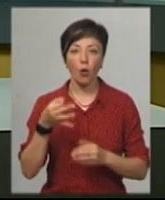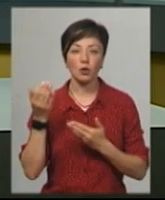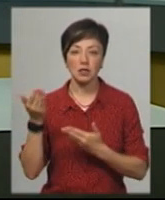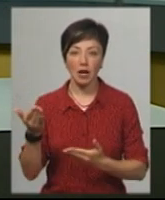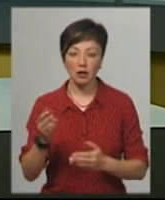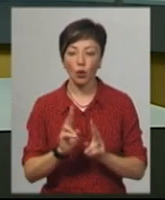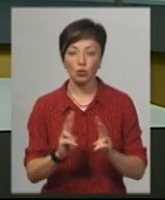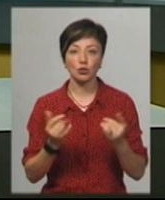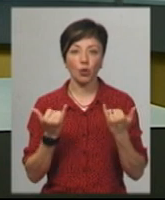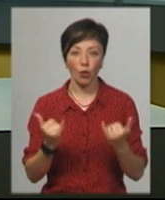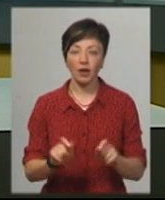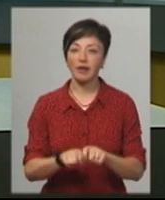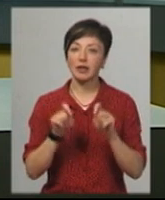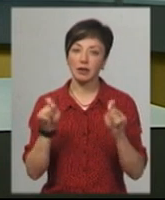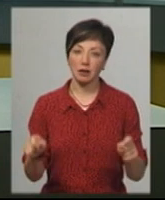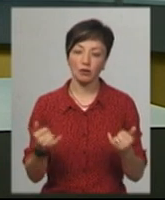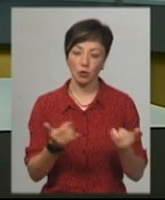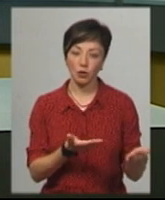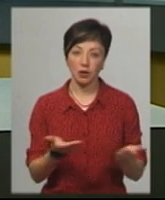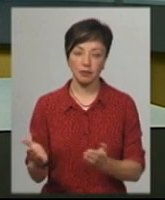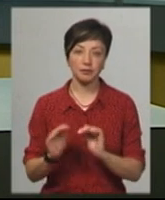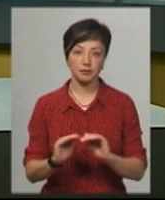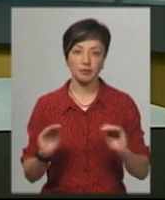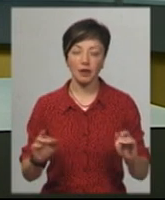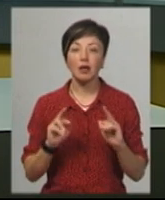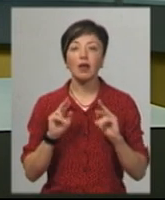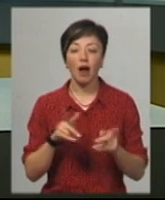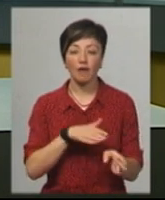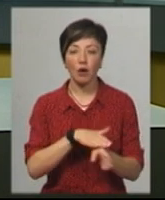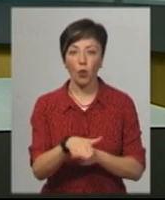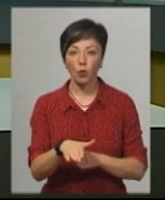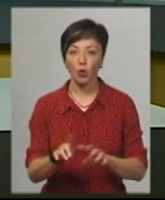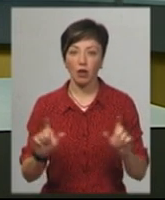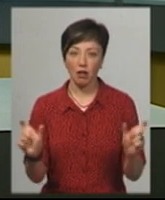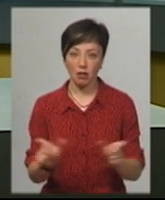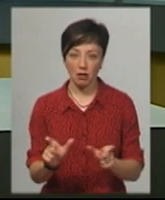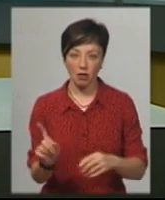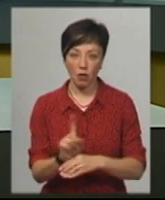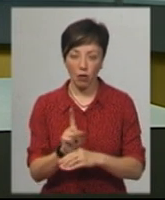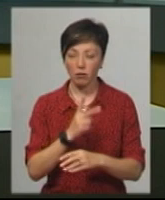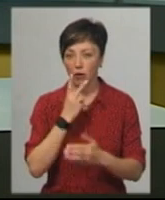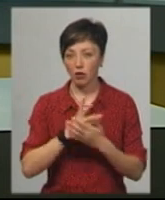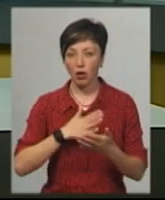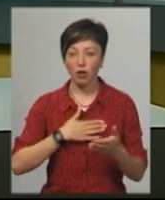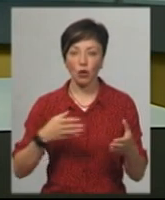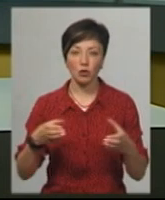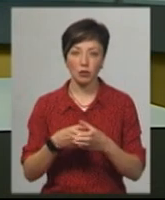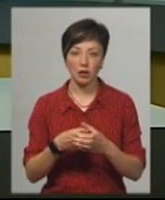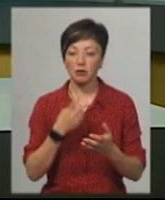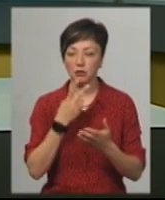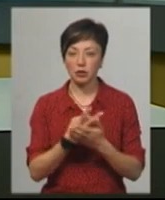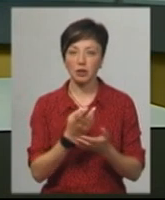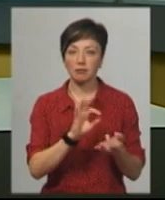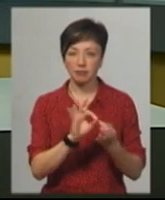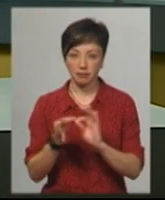– один із тих, хто сьогодні відкрив свої двері до шкільнятам. Як тут дотримуються санітарних норм, бачила знімальна група Суспільного. Більше